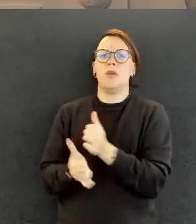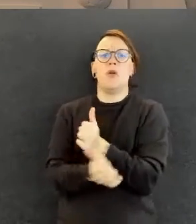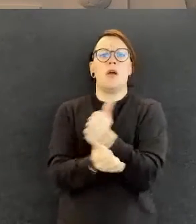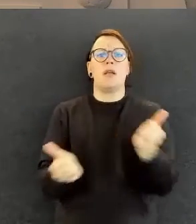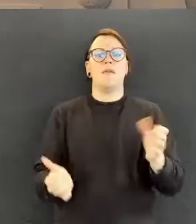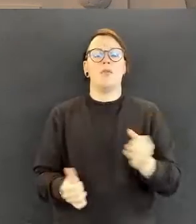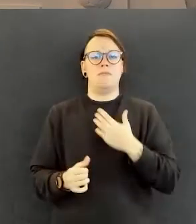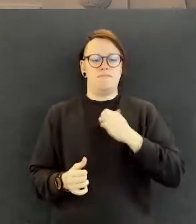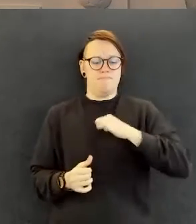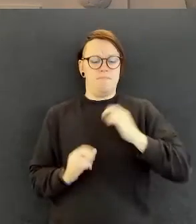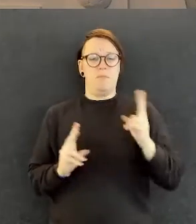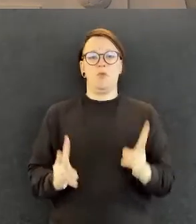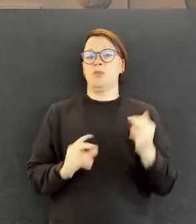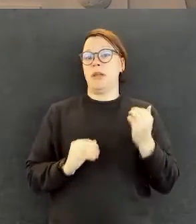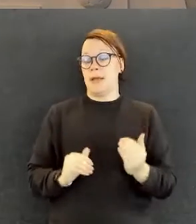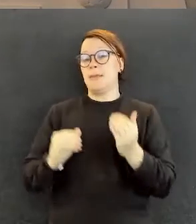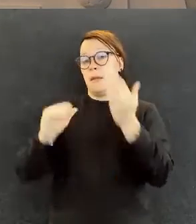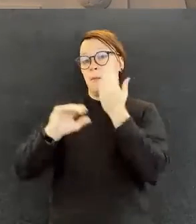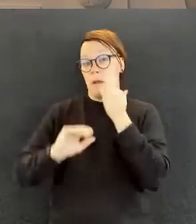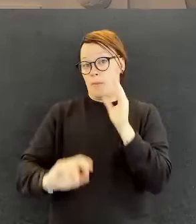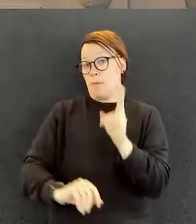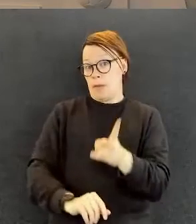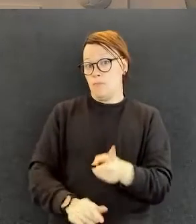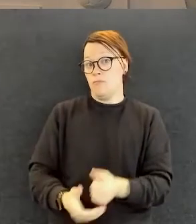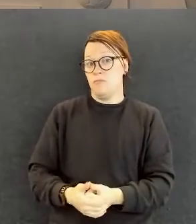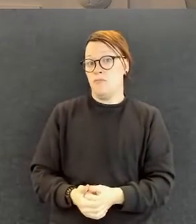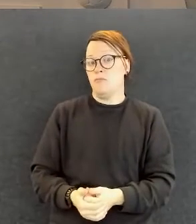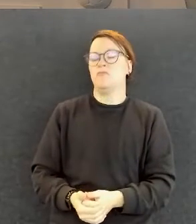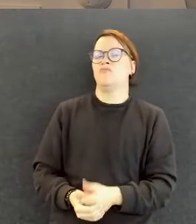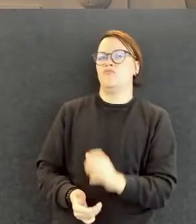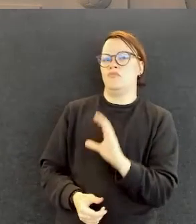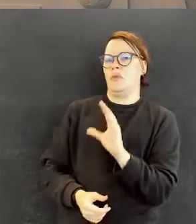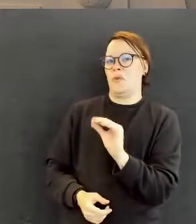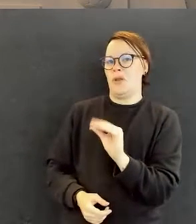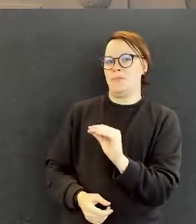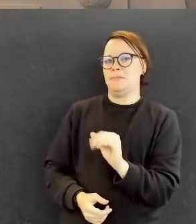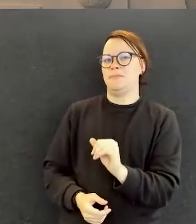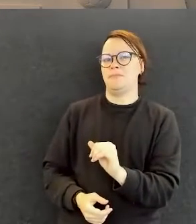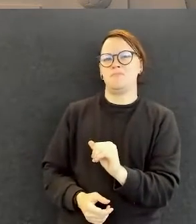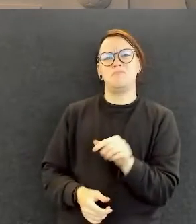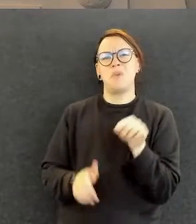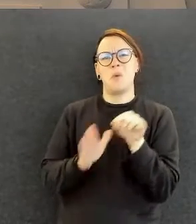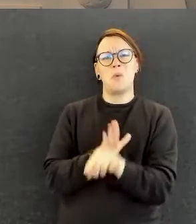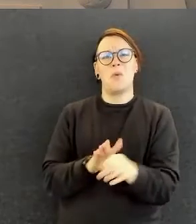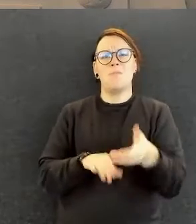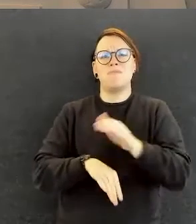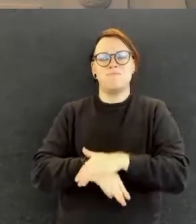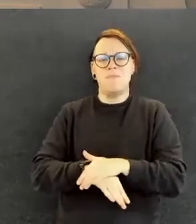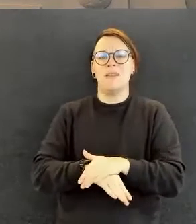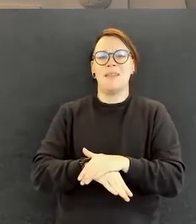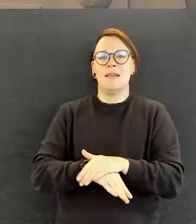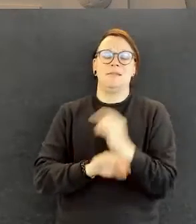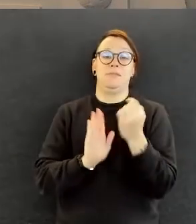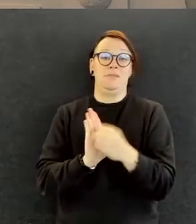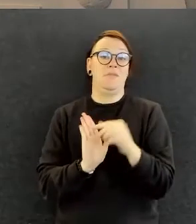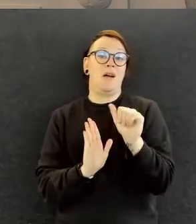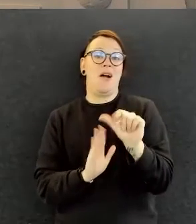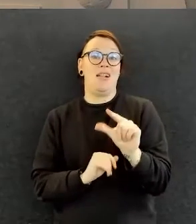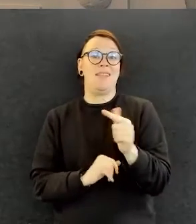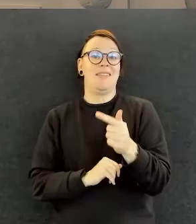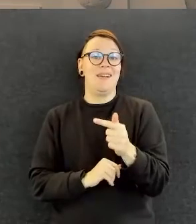ja omaa perspektiiviä, eikö vaan? Kyllä. Tämä on mun mielestä osa ammattitaitoa, kun otit tämän alt-tekstin.